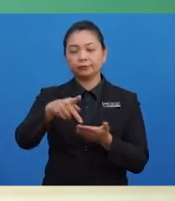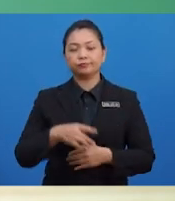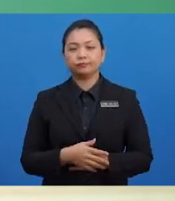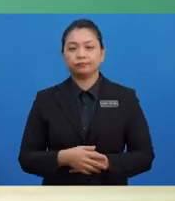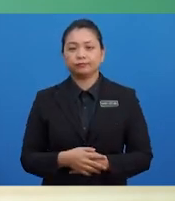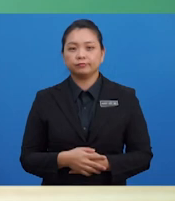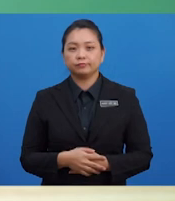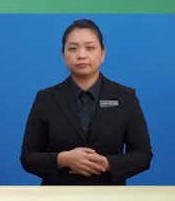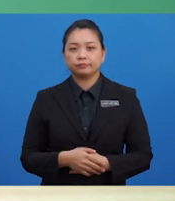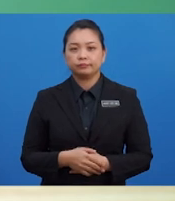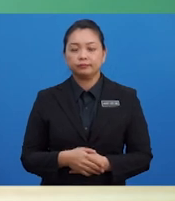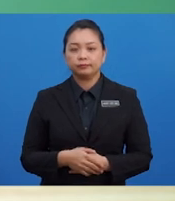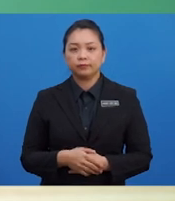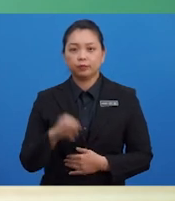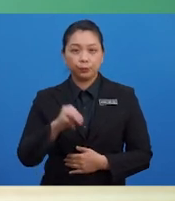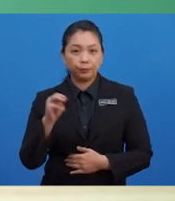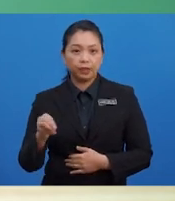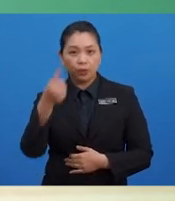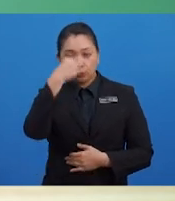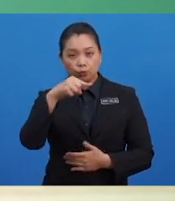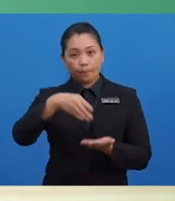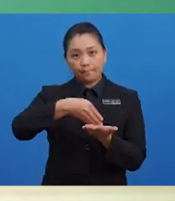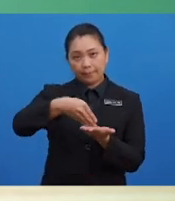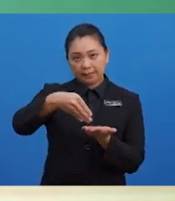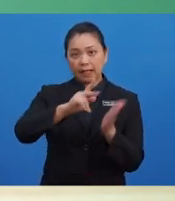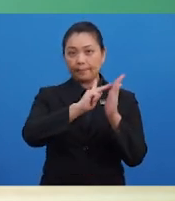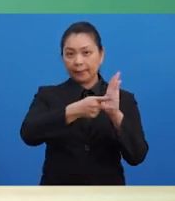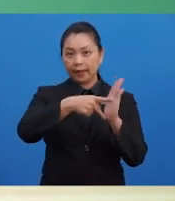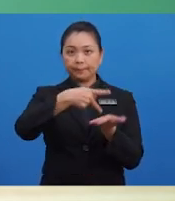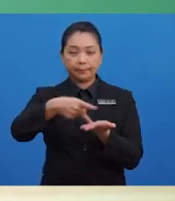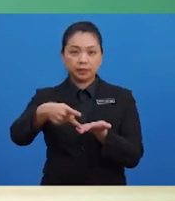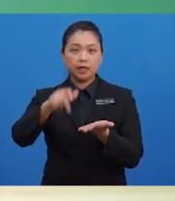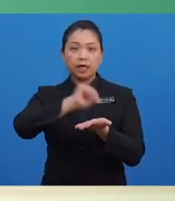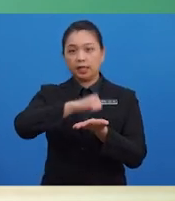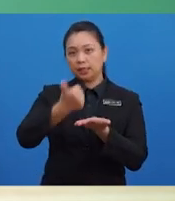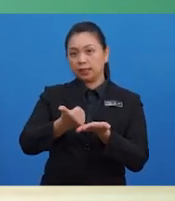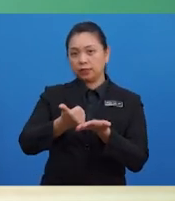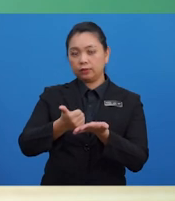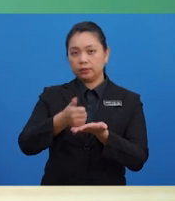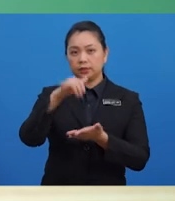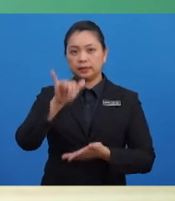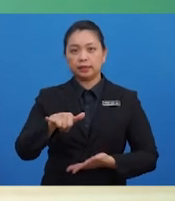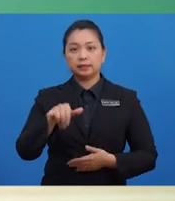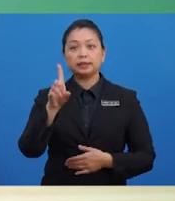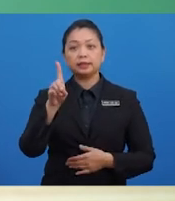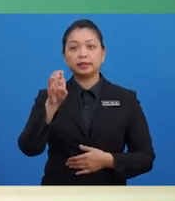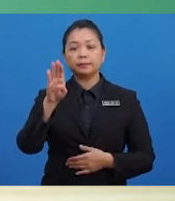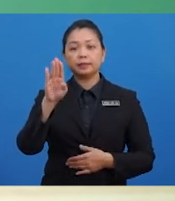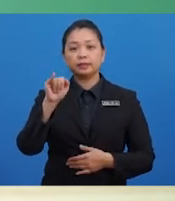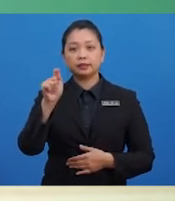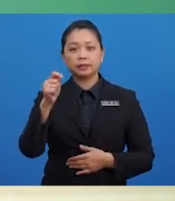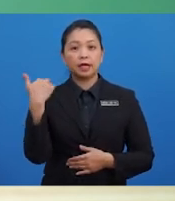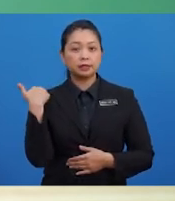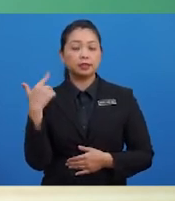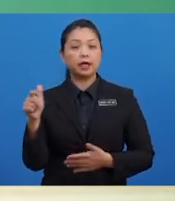Murid-murid, untuk item belanja perabaya, akaun yang didebitkan ialah akaun belanja